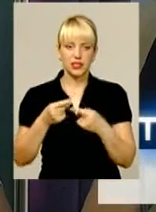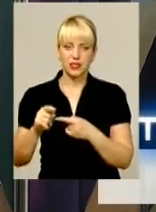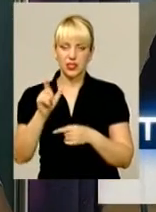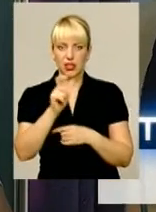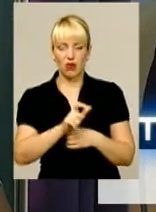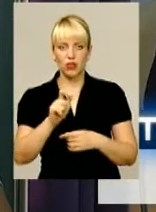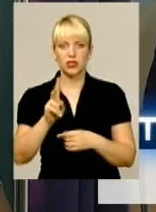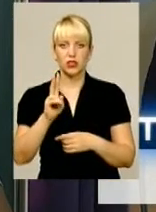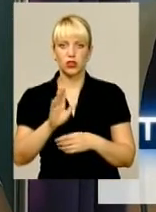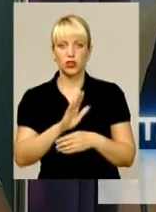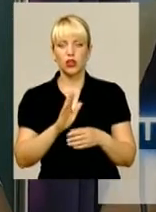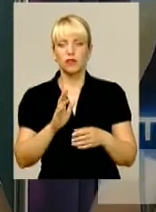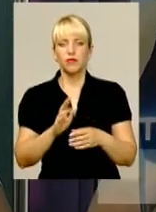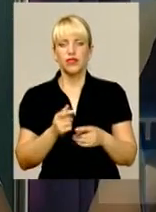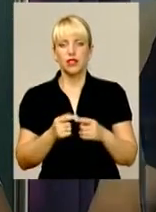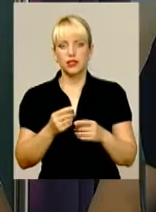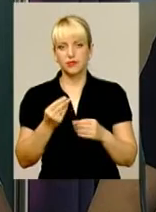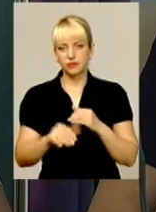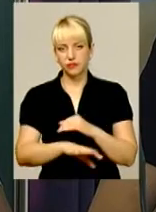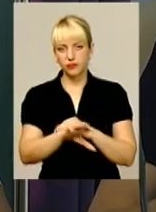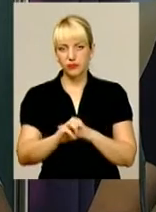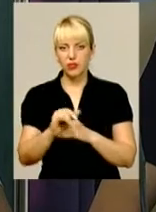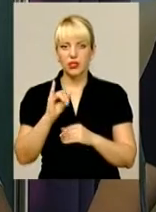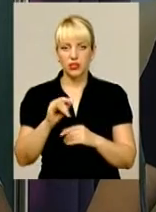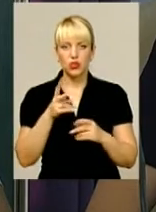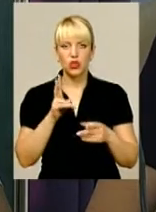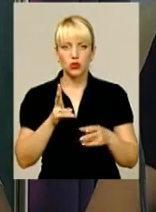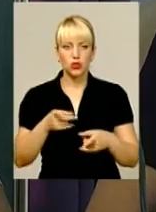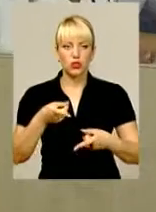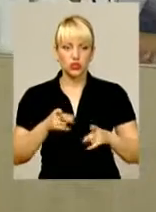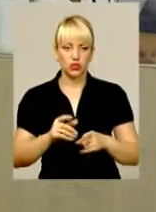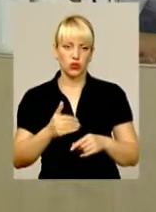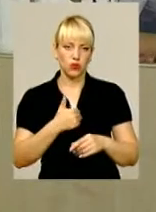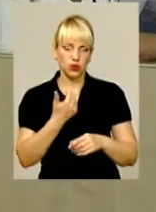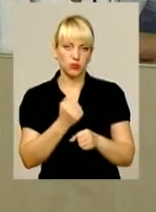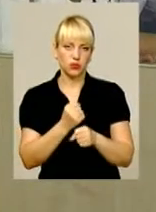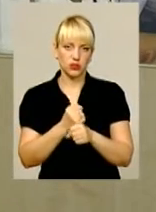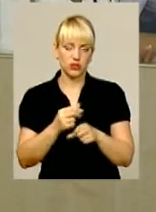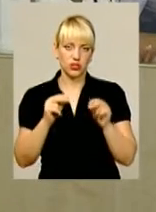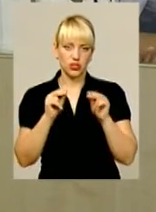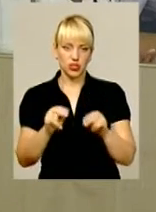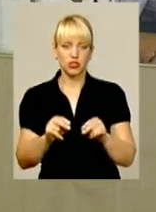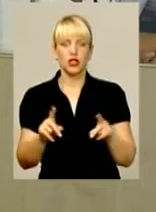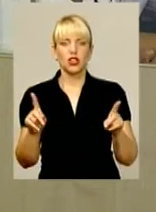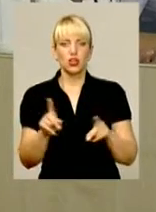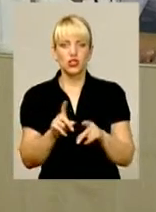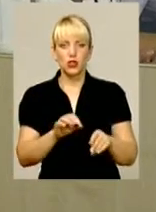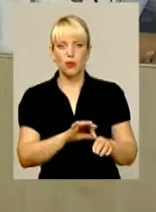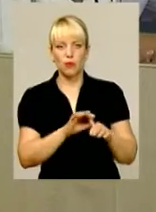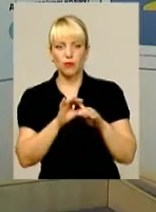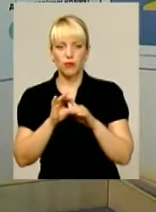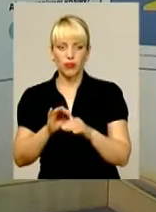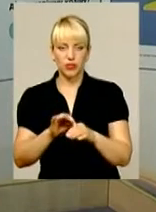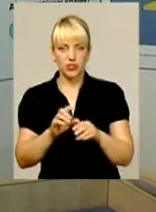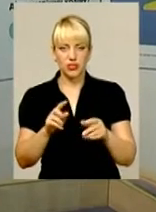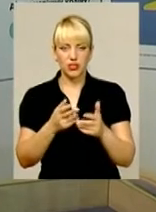які не чисті на руку, від осіб, які дійсно хочуть працювати чисто. Аби, як то кажуть, вивезти на чисту воду не чистих на